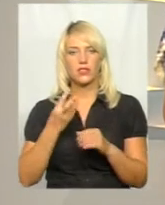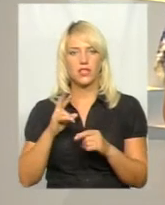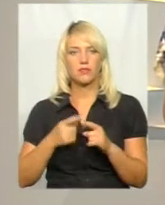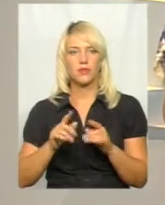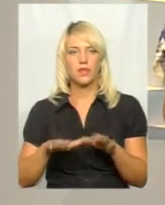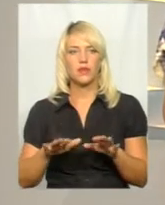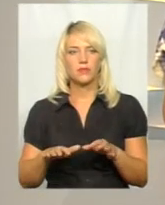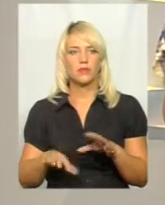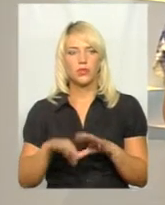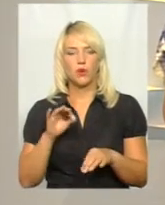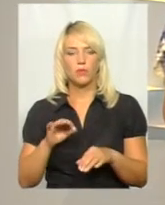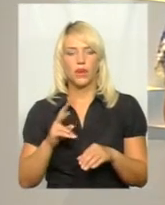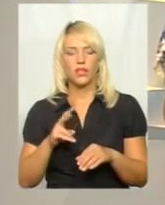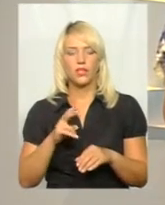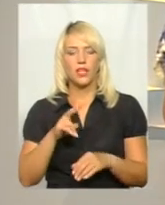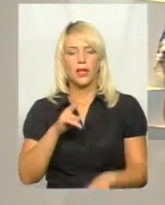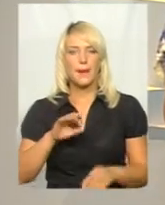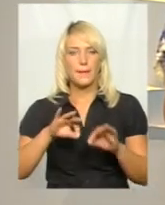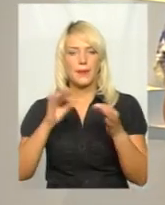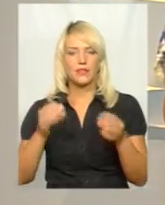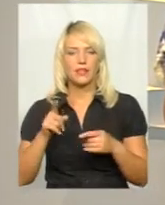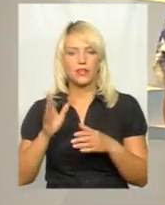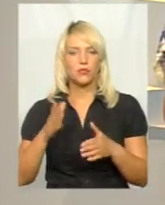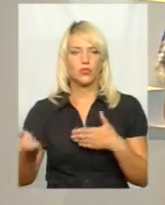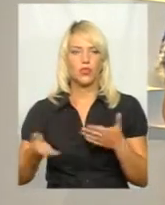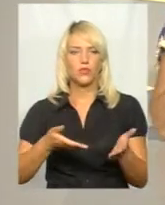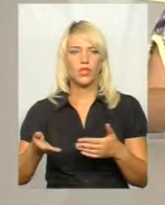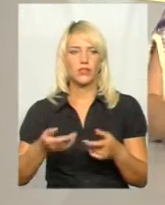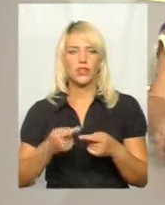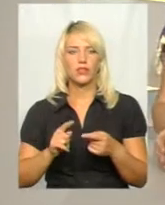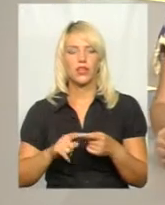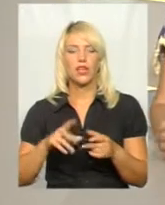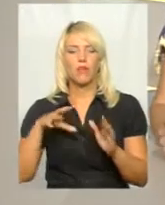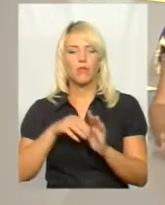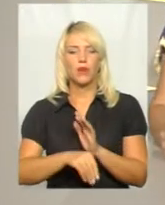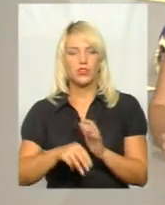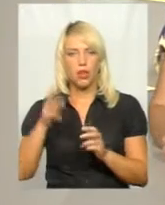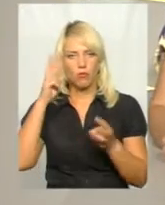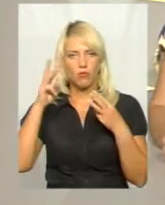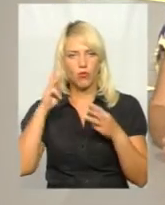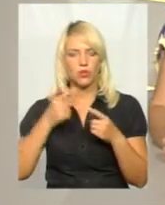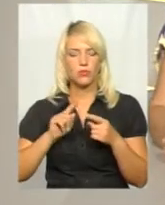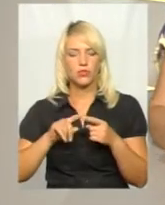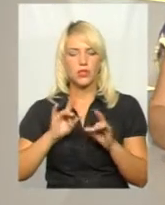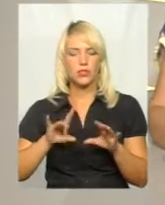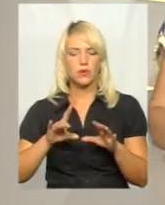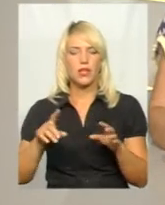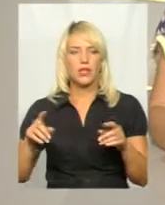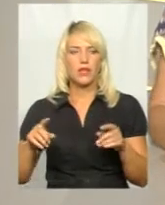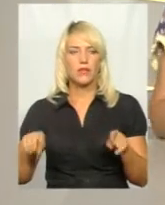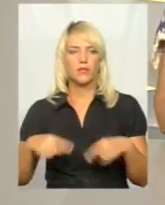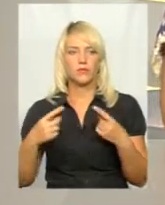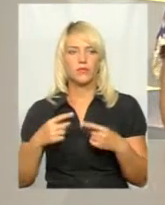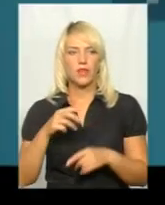за локацією «Митці»? Там дефілюватимуть у межах фестивалю альтернативної моди. Про це розповіла співорганізаторка заходу Аніта